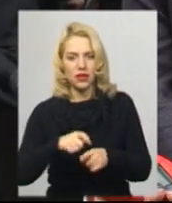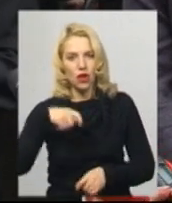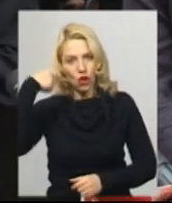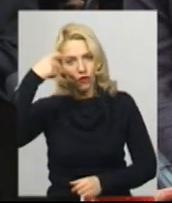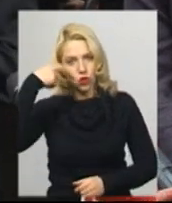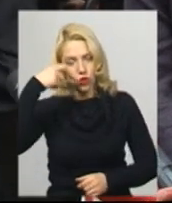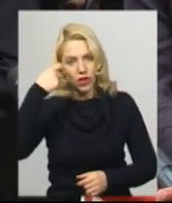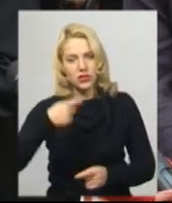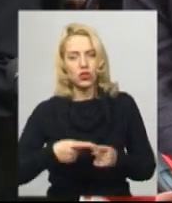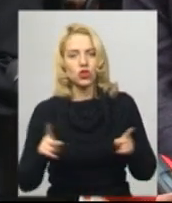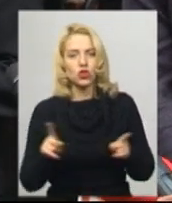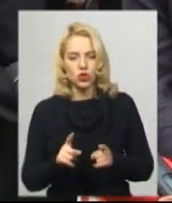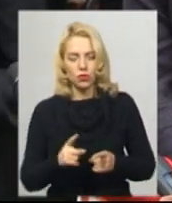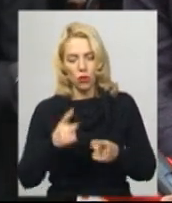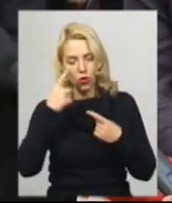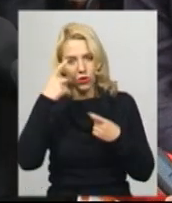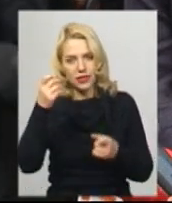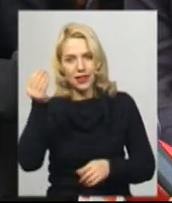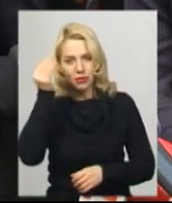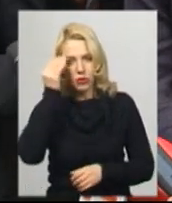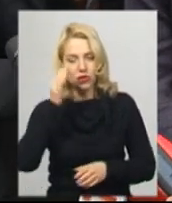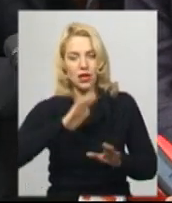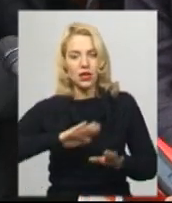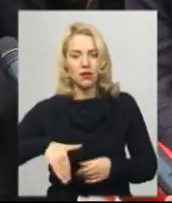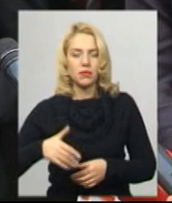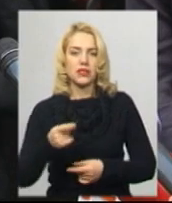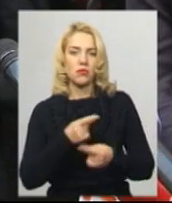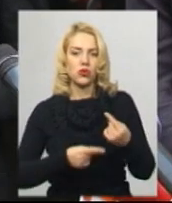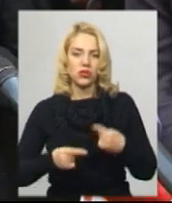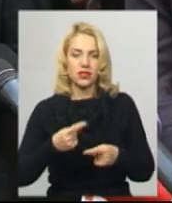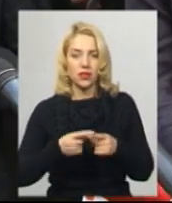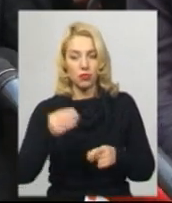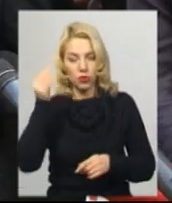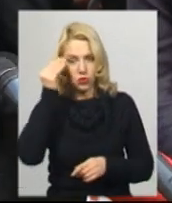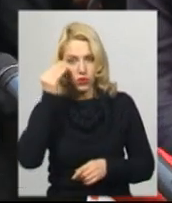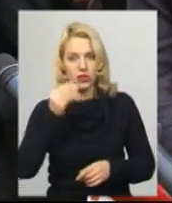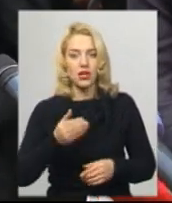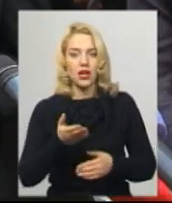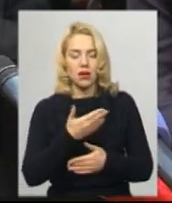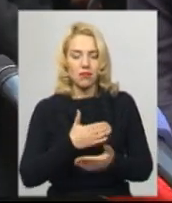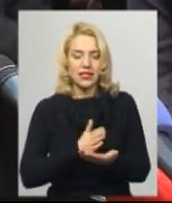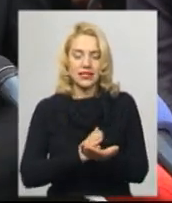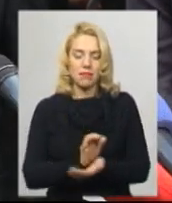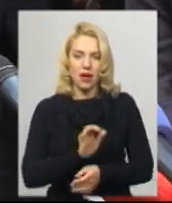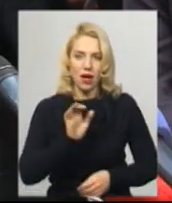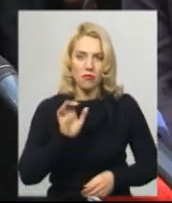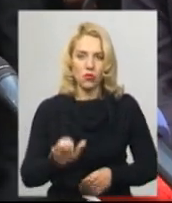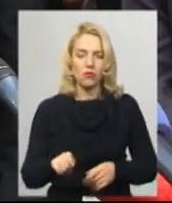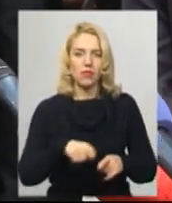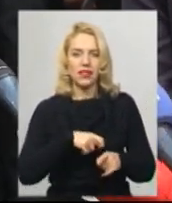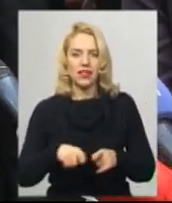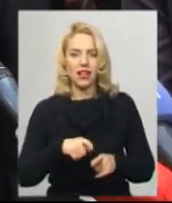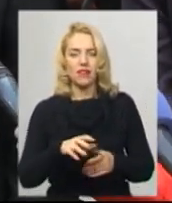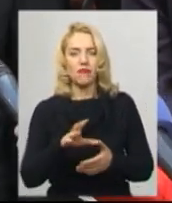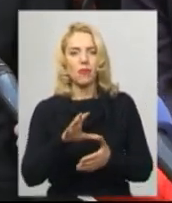для того, щоб йому оголосили підозру. Після повернення цієї підозри ми спрямуємо виділені матеріали в порядку